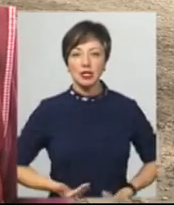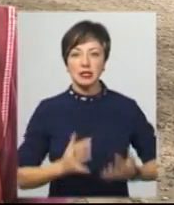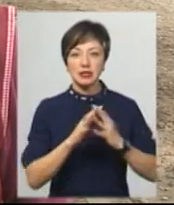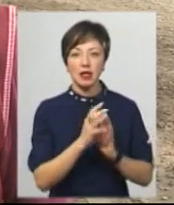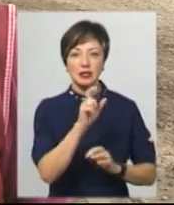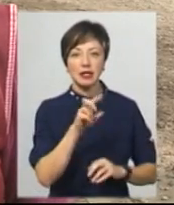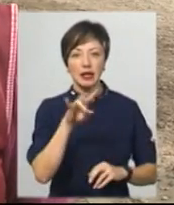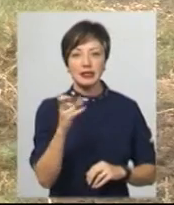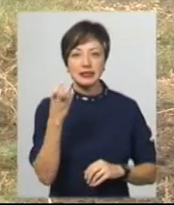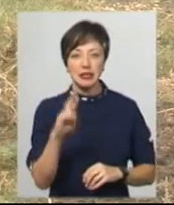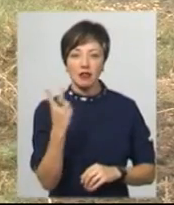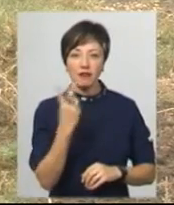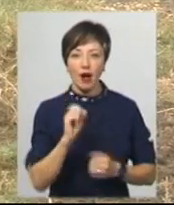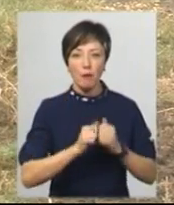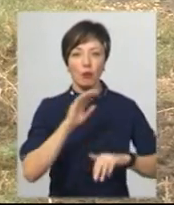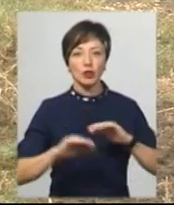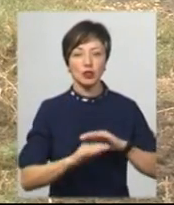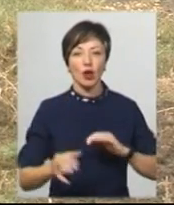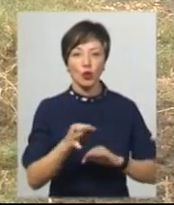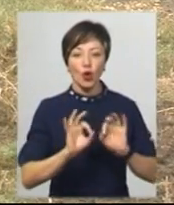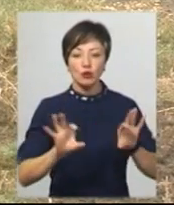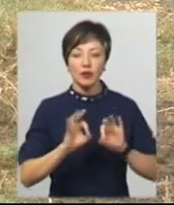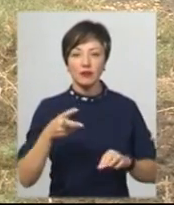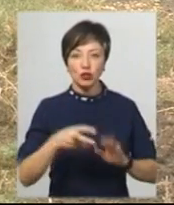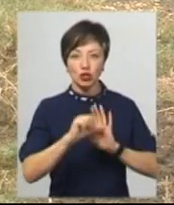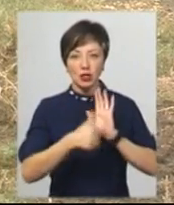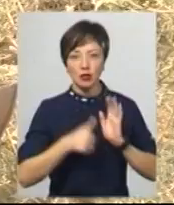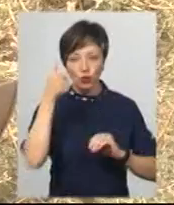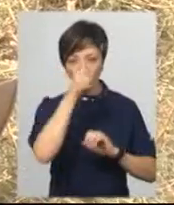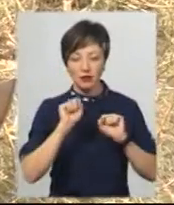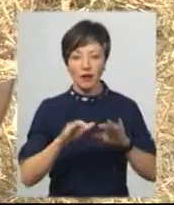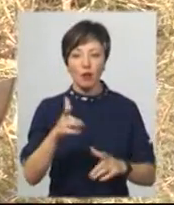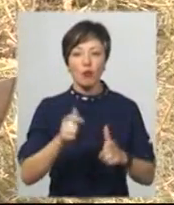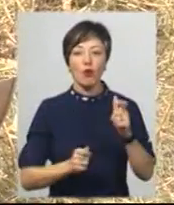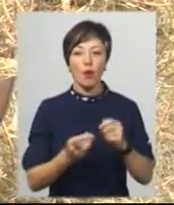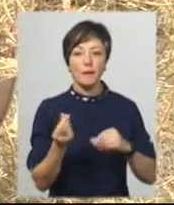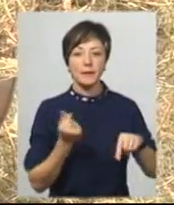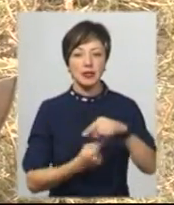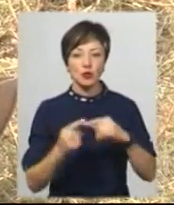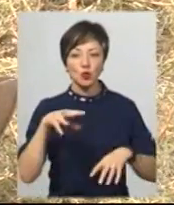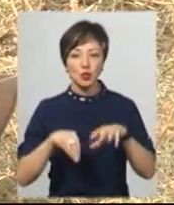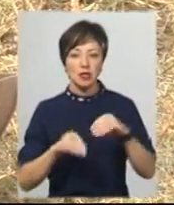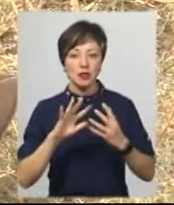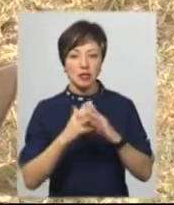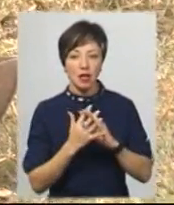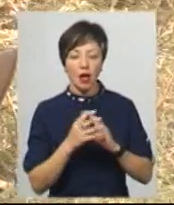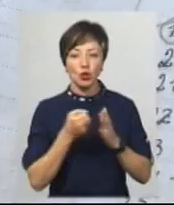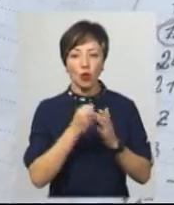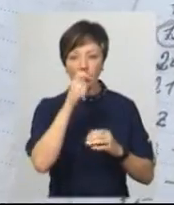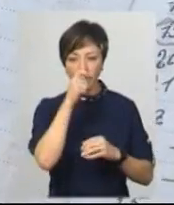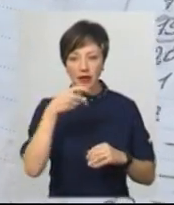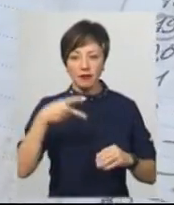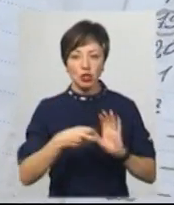Залісся-Друге, Кам'янець-Подільського району. Розповідає, з 2016 року здавала молоко підприємеці сусіднього села Нігін. До квітня